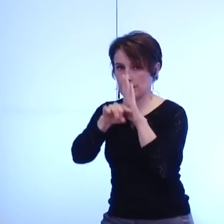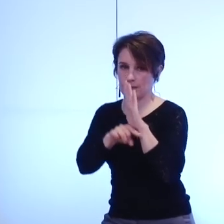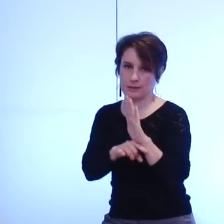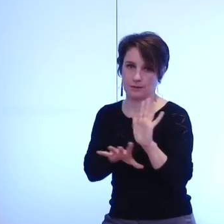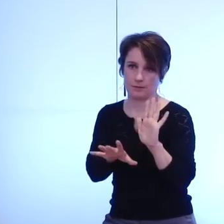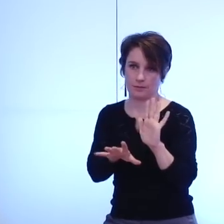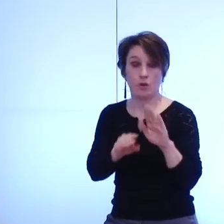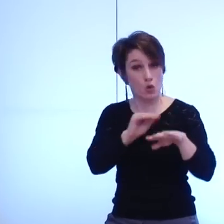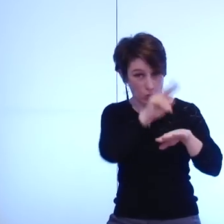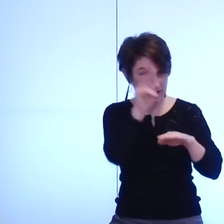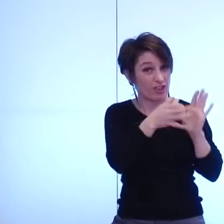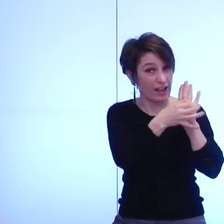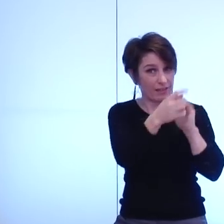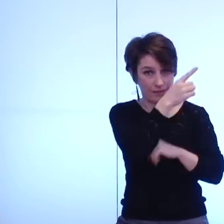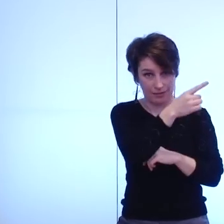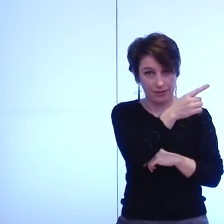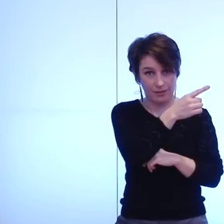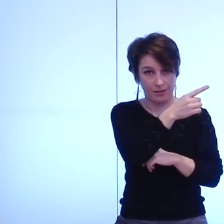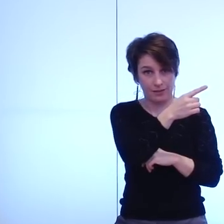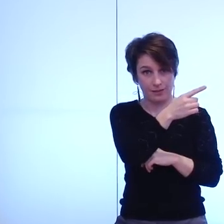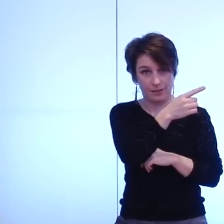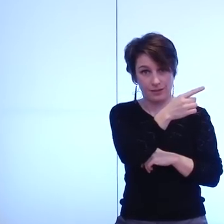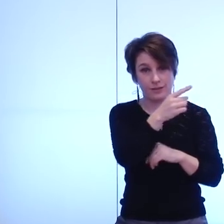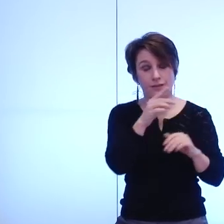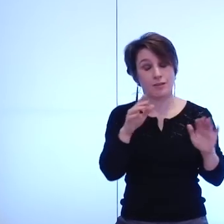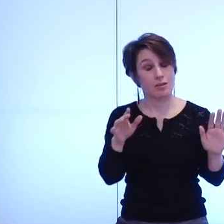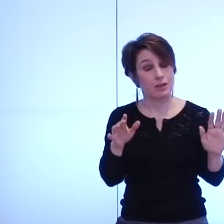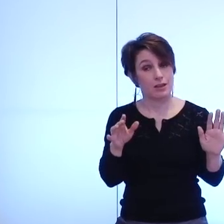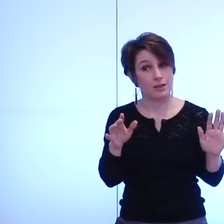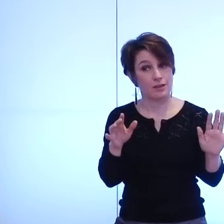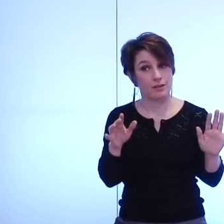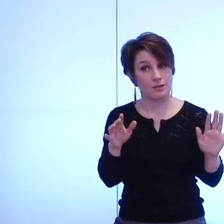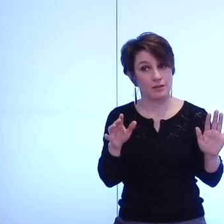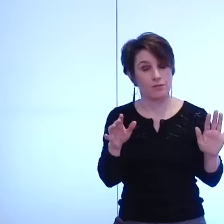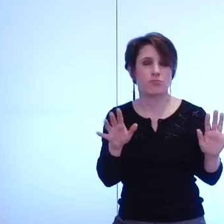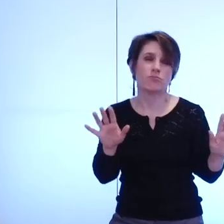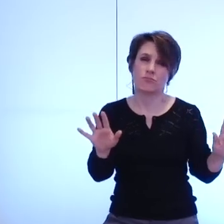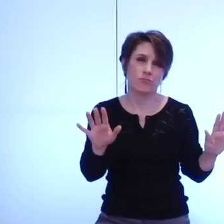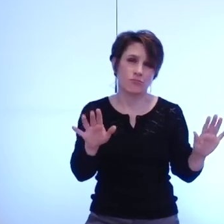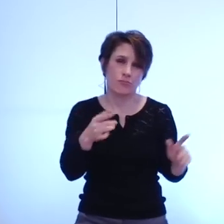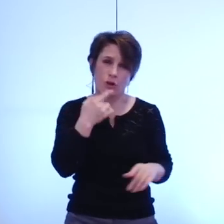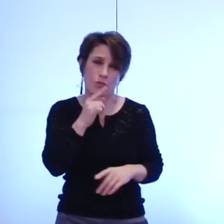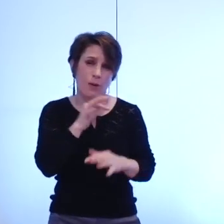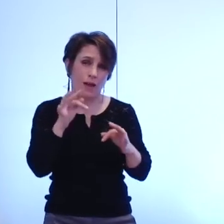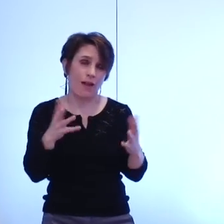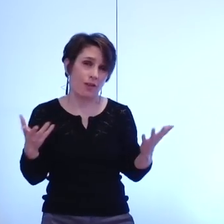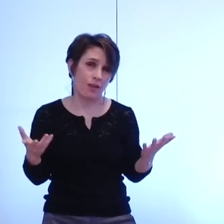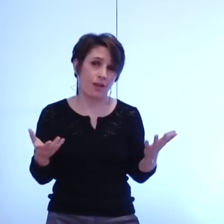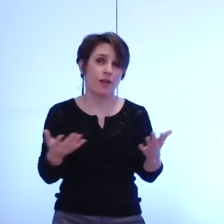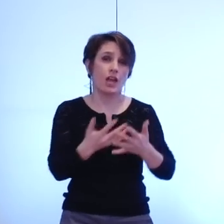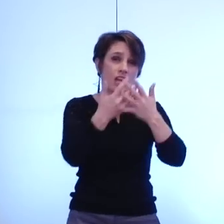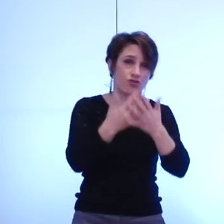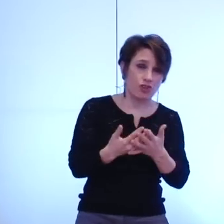conseil général et je ne parle même pas de la question de la répartition de la charge